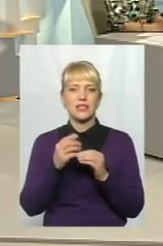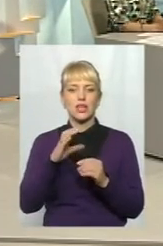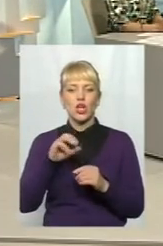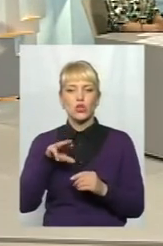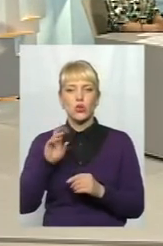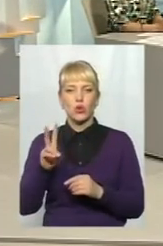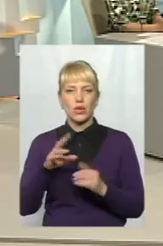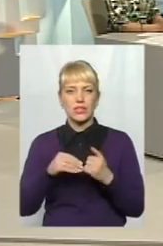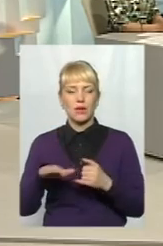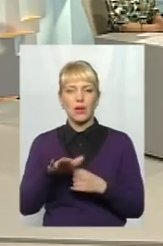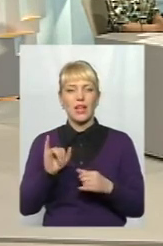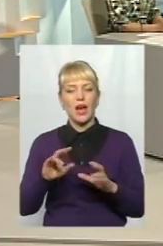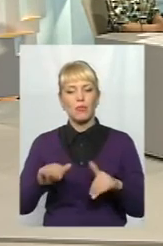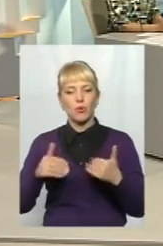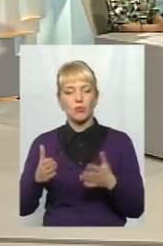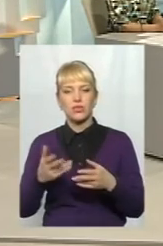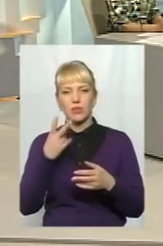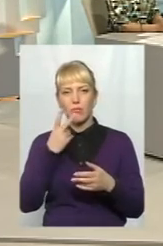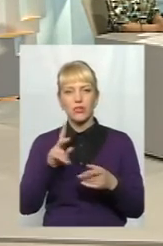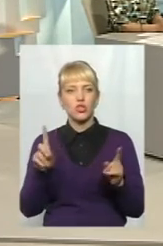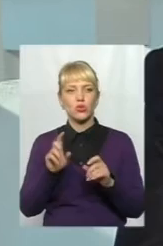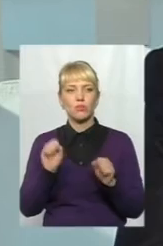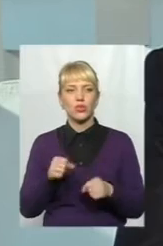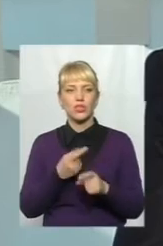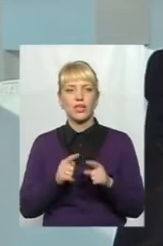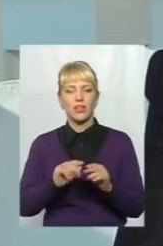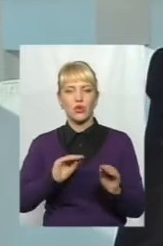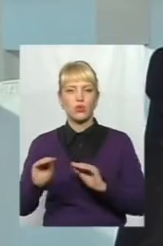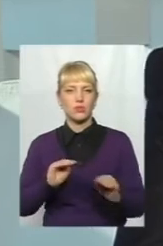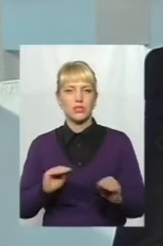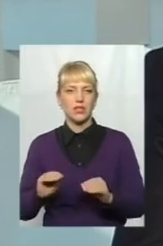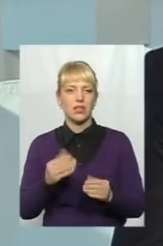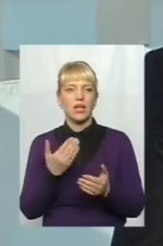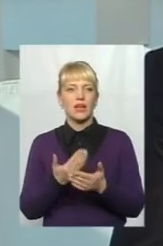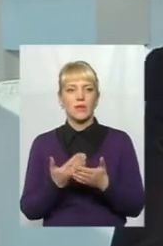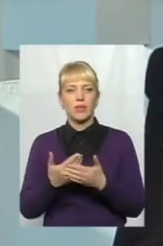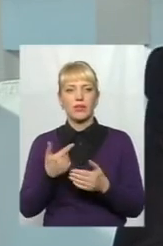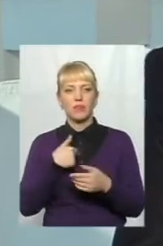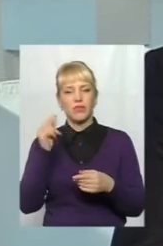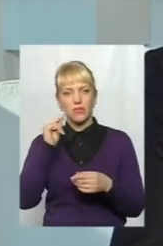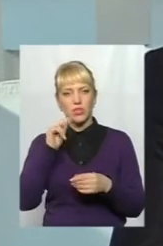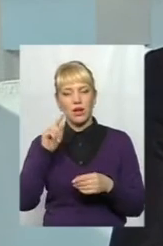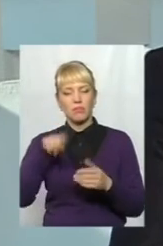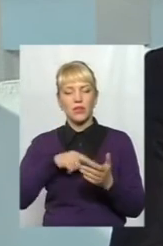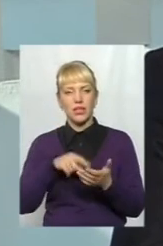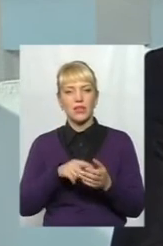10 соток землі, але й пропозицію, уяву, бачення, що можна на ній розмістити. Бо ми так само вивчаємо питання підведення